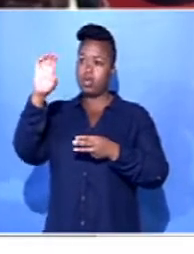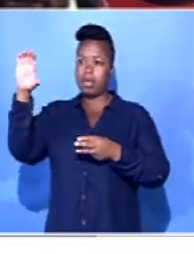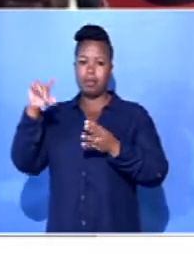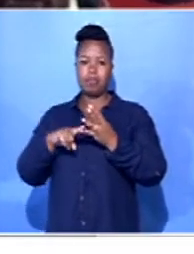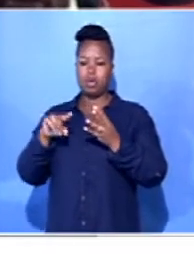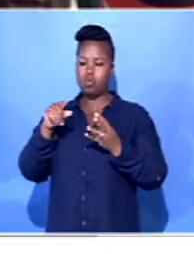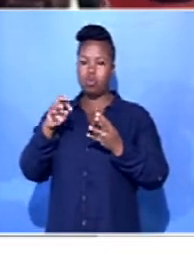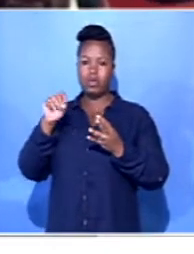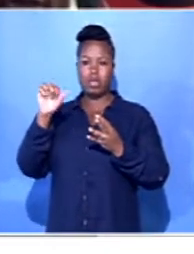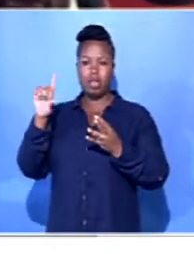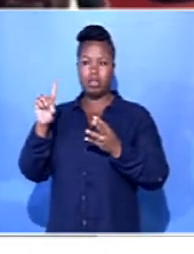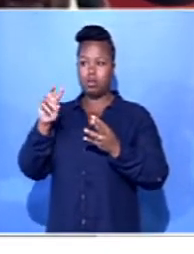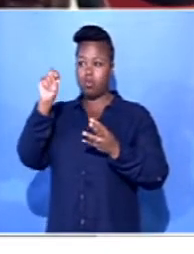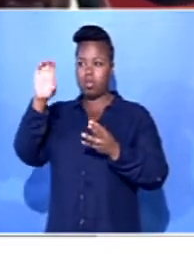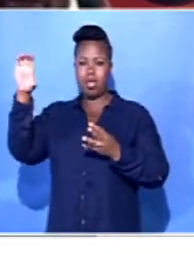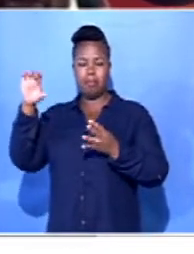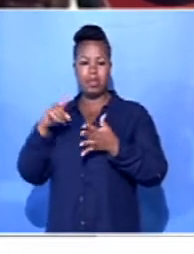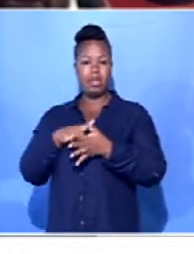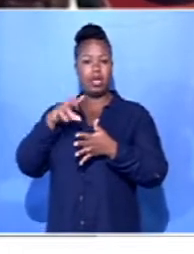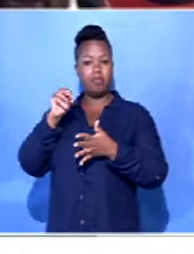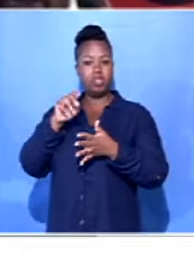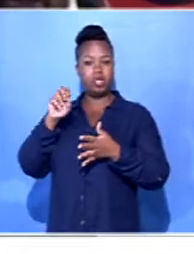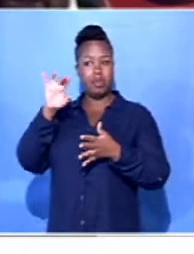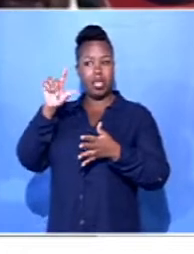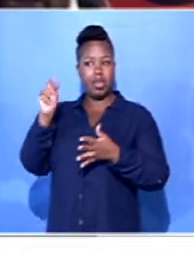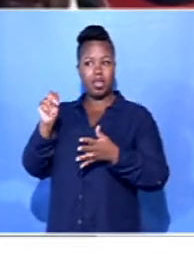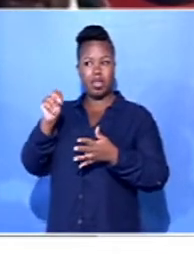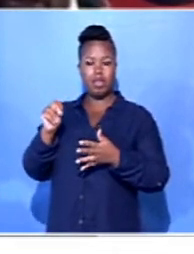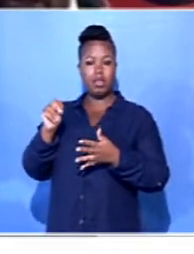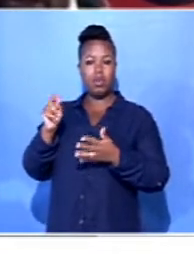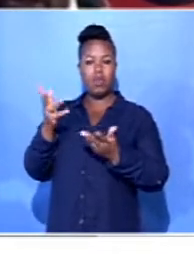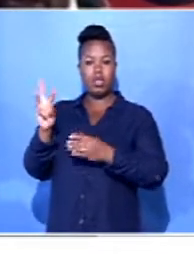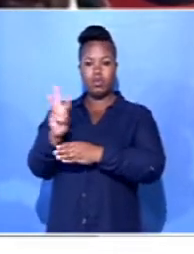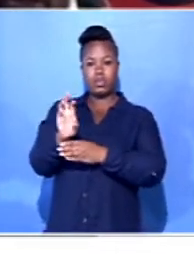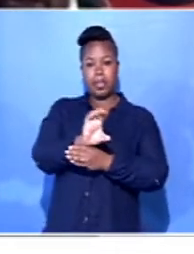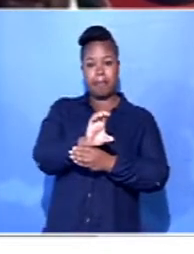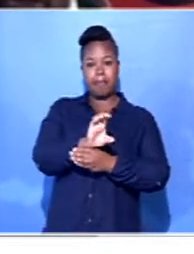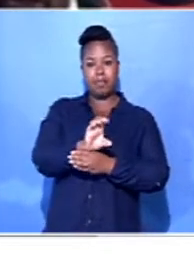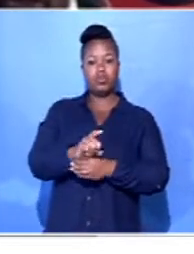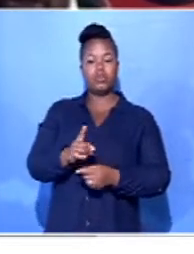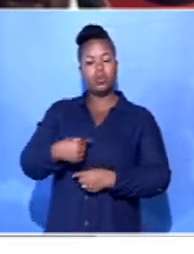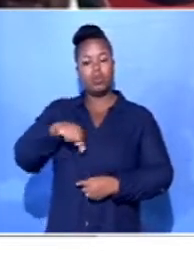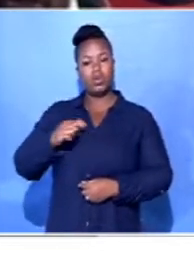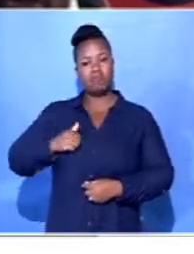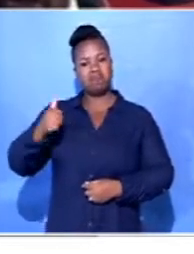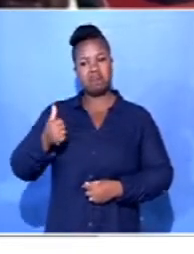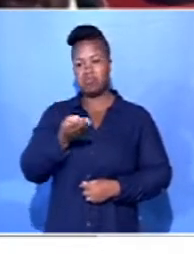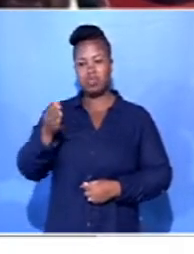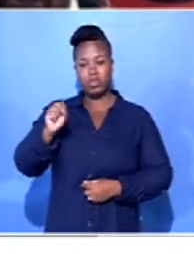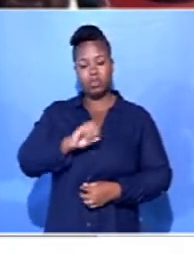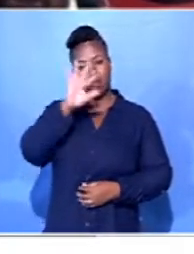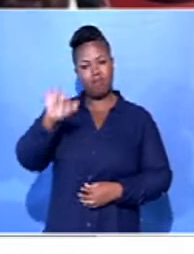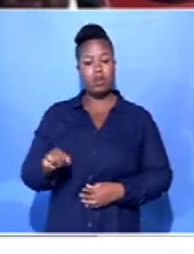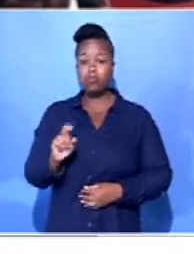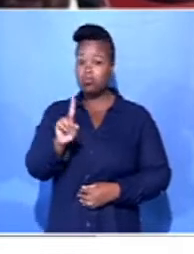Groblaarshoop in die Noordkap en van Mitchell's Plain Portland in die Westkap sê, kom Petries of Sout-Afrika